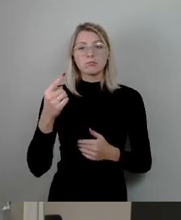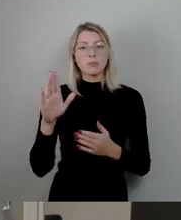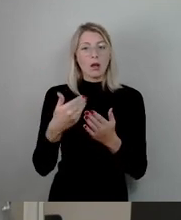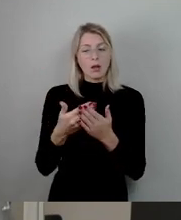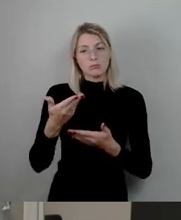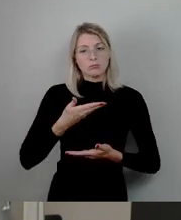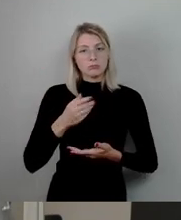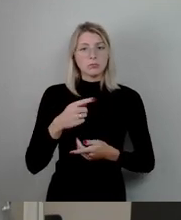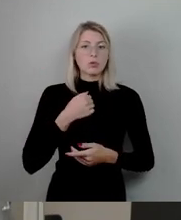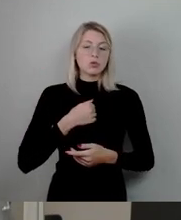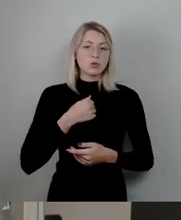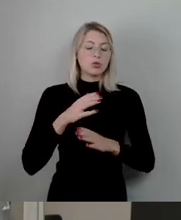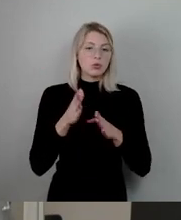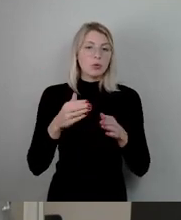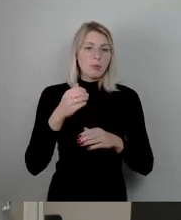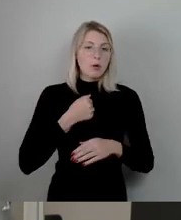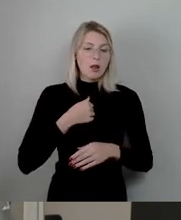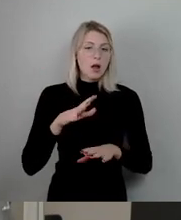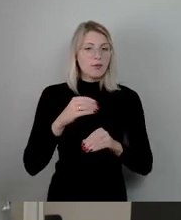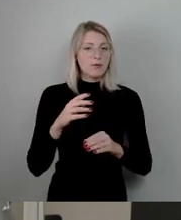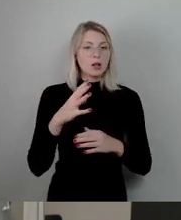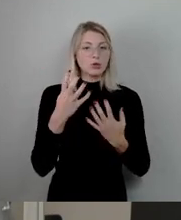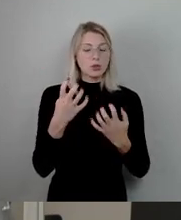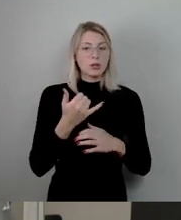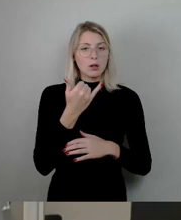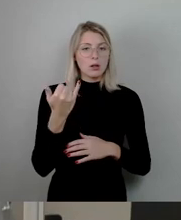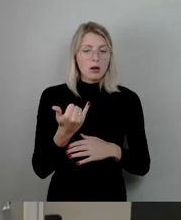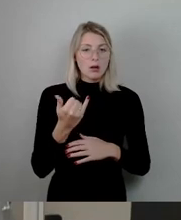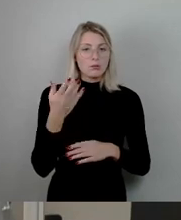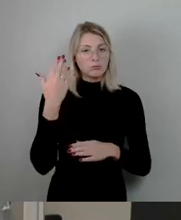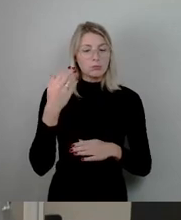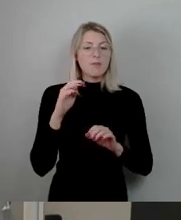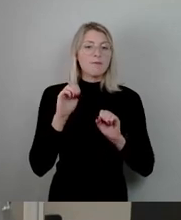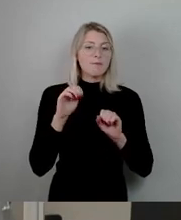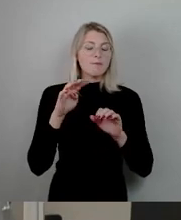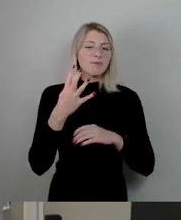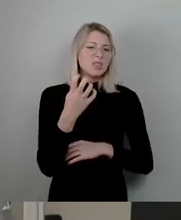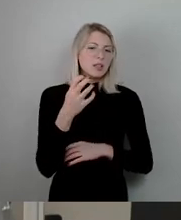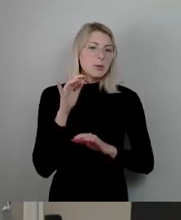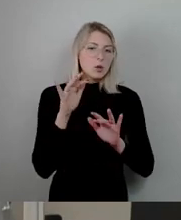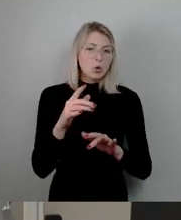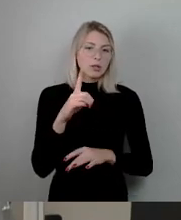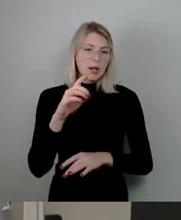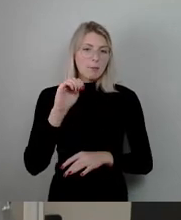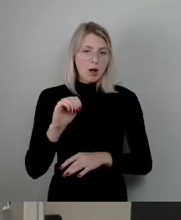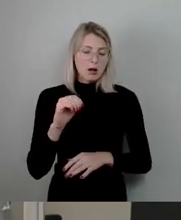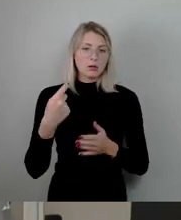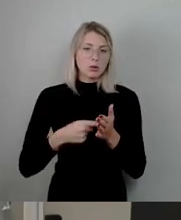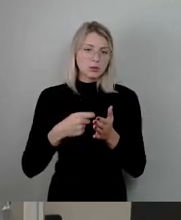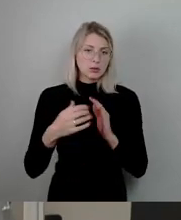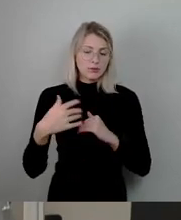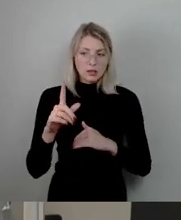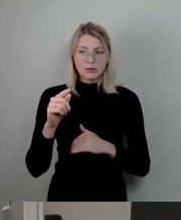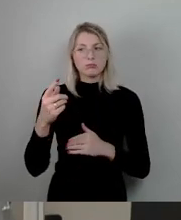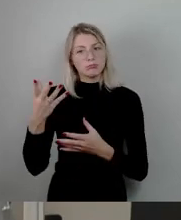dann Anfang der 90er Jahre 40 Millionen D-Mark gekostet. Das war praktisch der Preis dann für den Erwerb des Grundstückes und den Bau